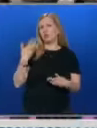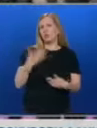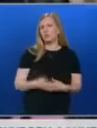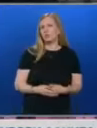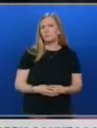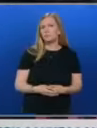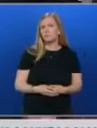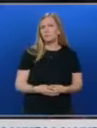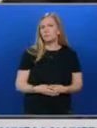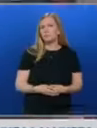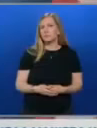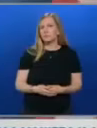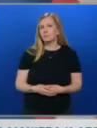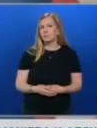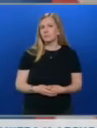секретар